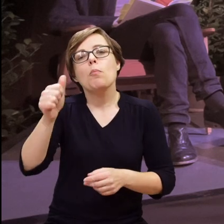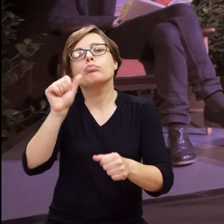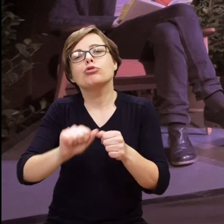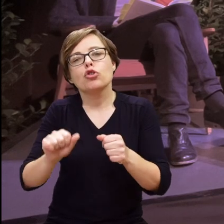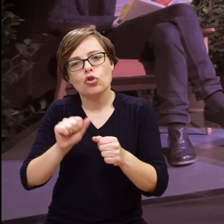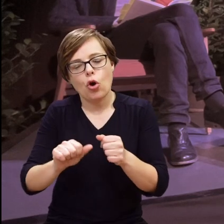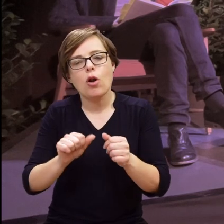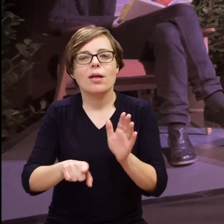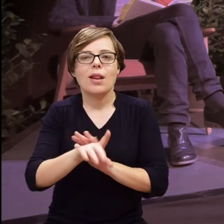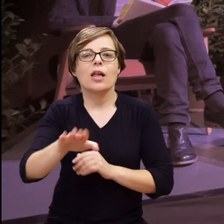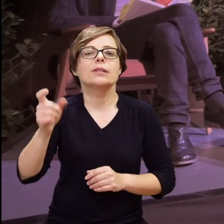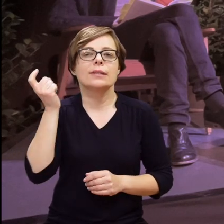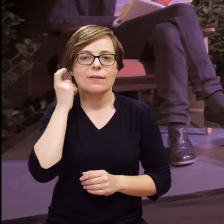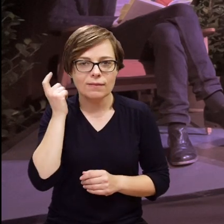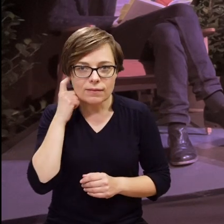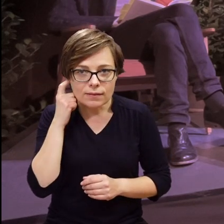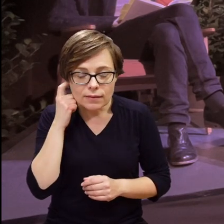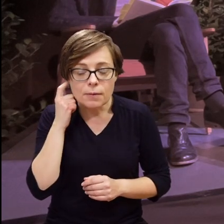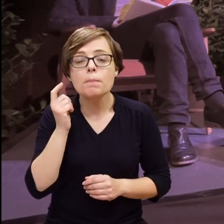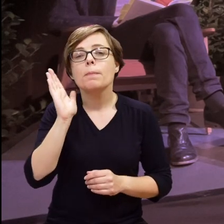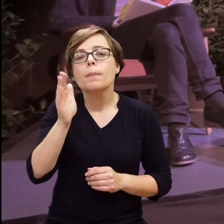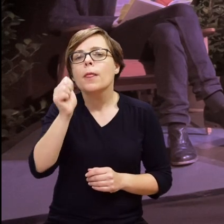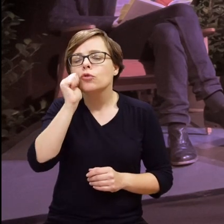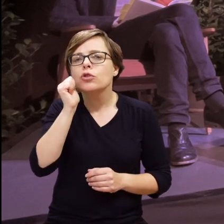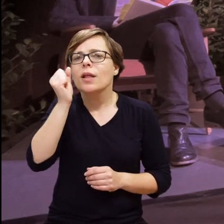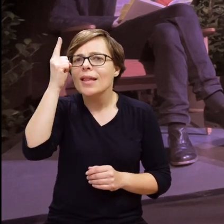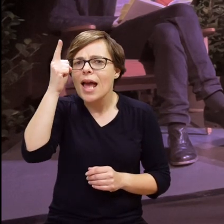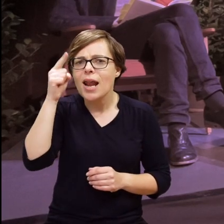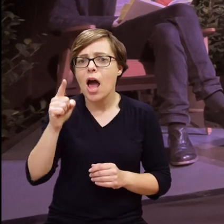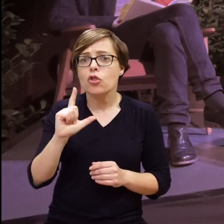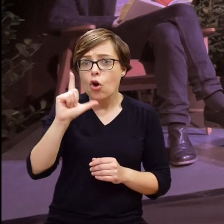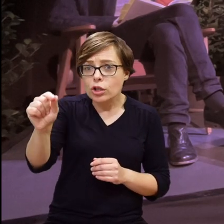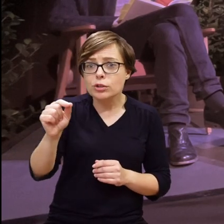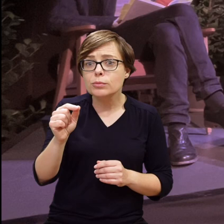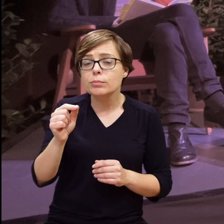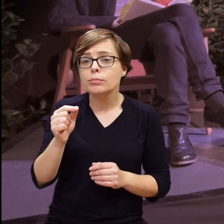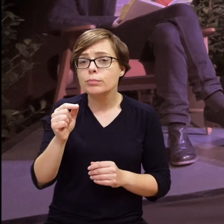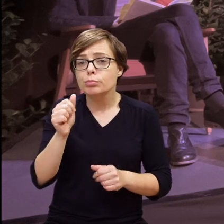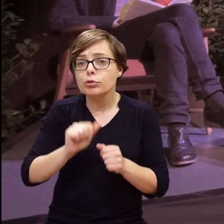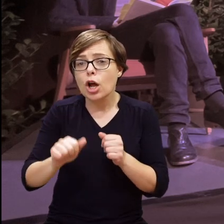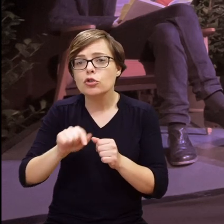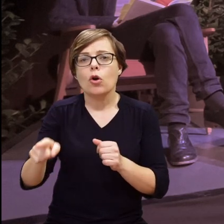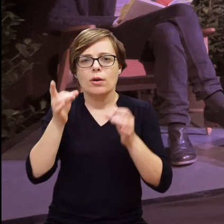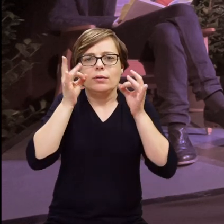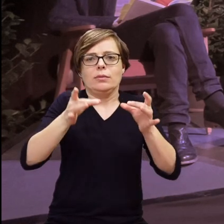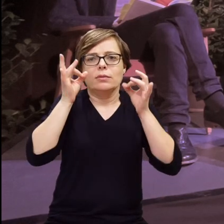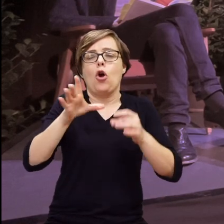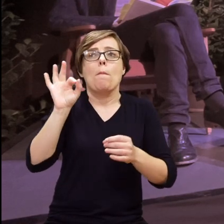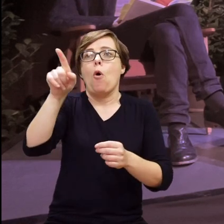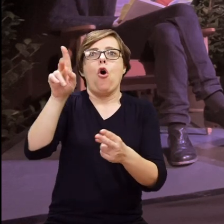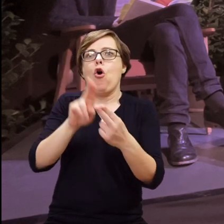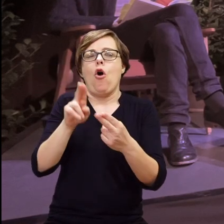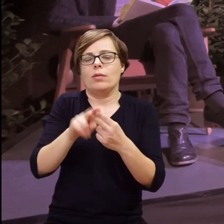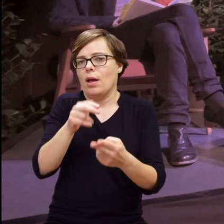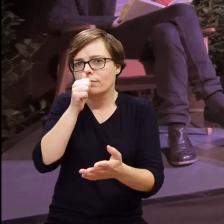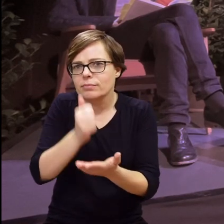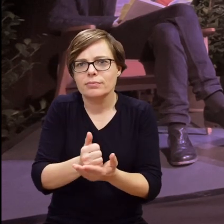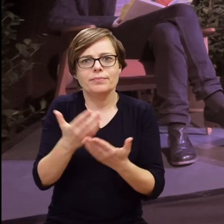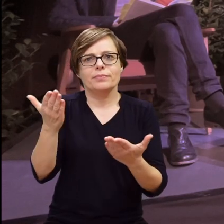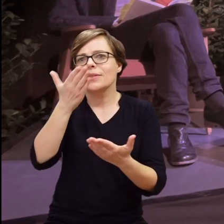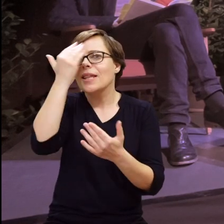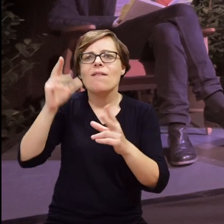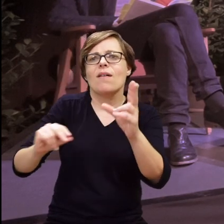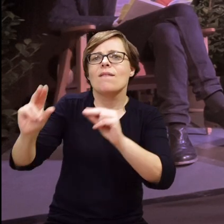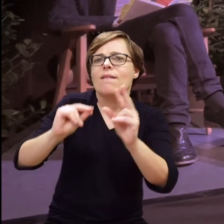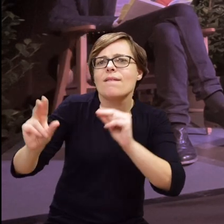okazuje się, dziecko trafia najpierw do przedszkola dla dzieci słyszących i codziennie rano płacze, kiedy ma iść do tego przedszkola, ponieważ nie